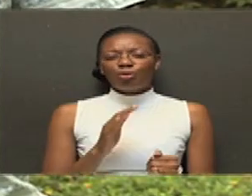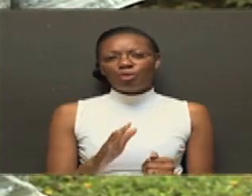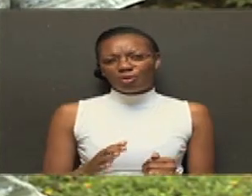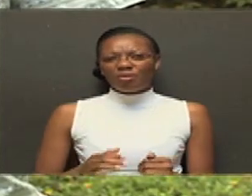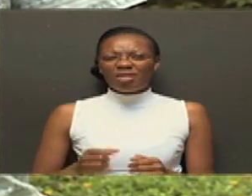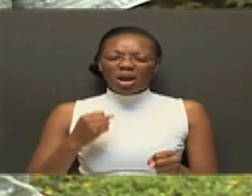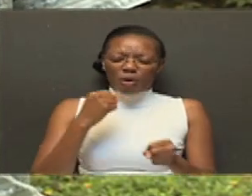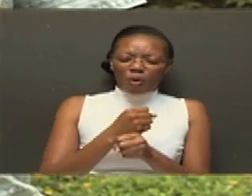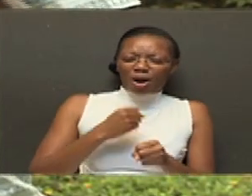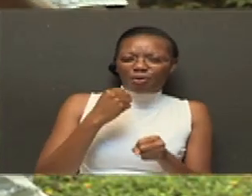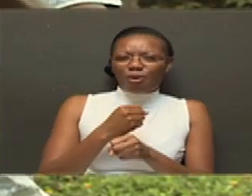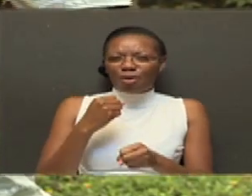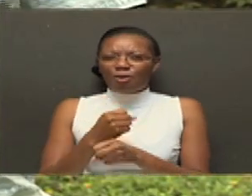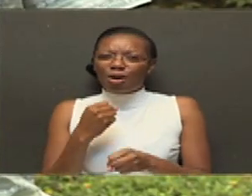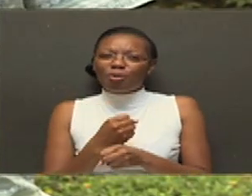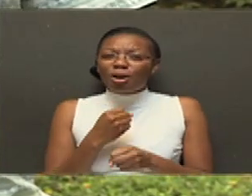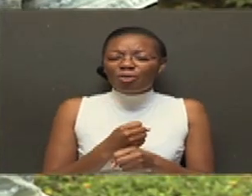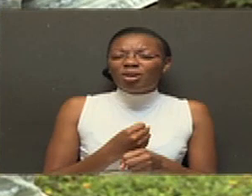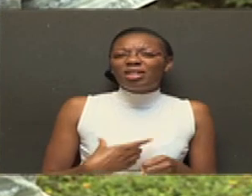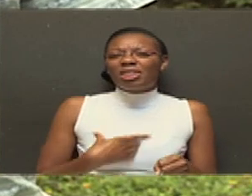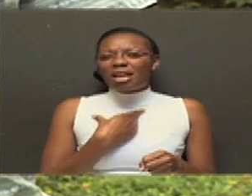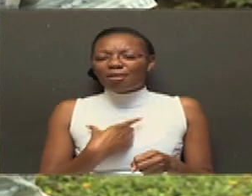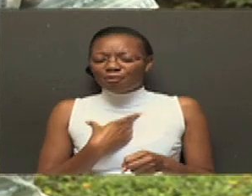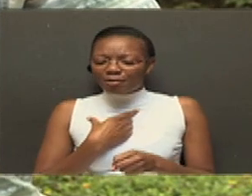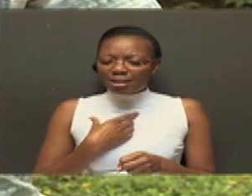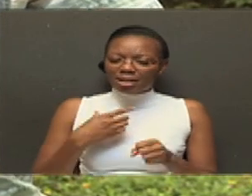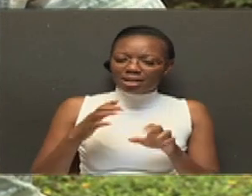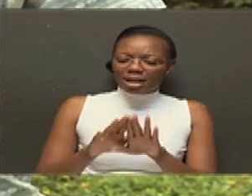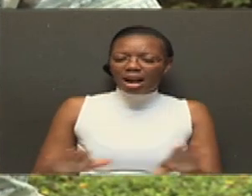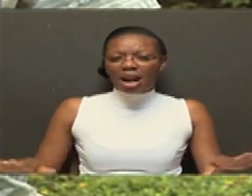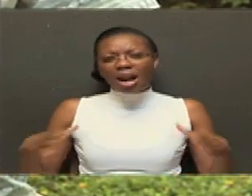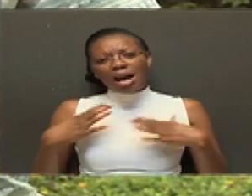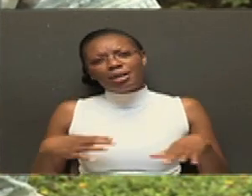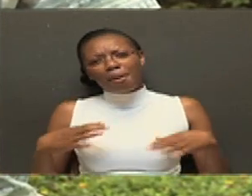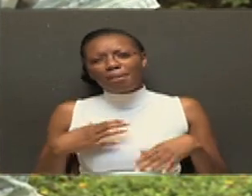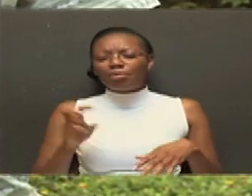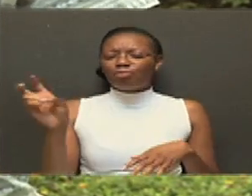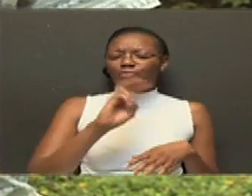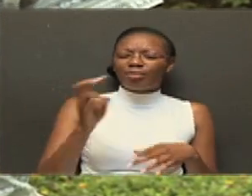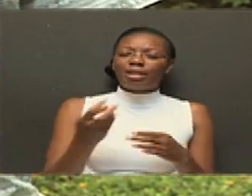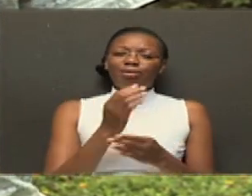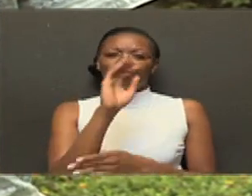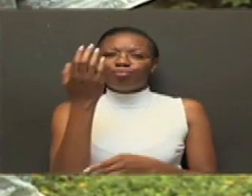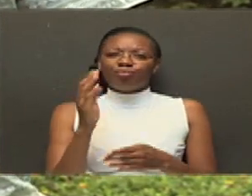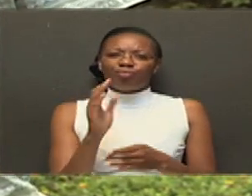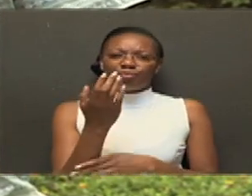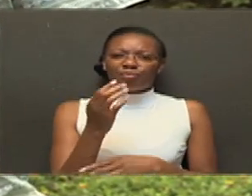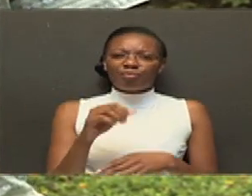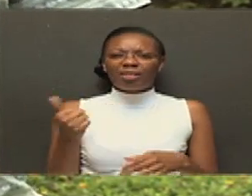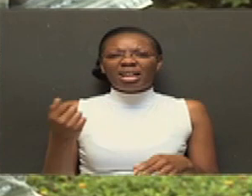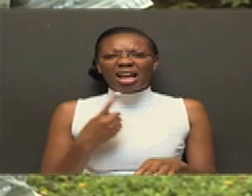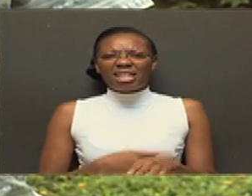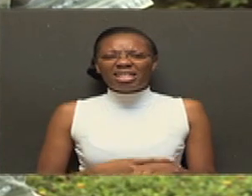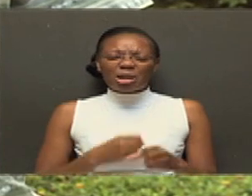Yurikali, witajika ilikutembe ambali, mtuni na ata wakati mungine kumashamba watu ili kupata miti hii. Wakati mungine, mti fulani